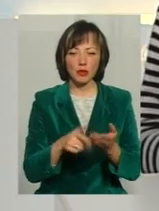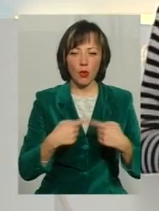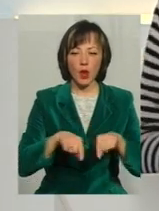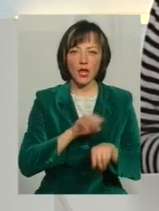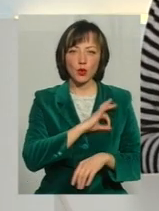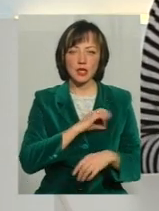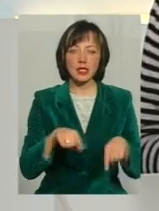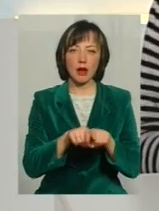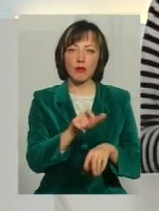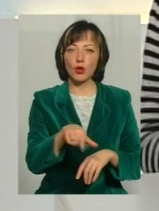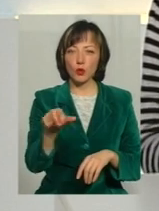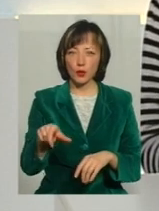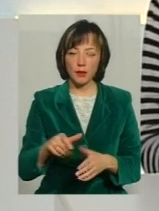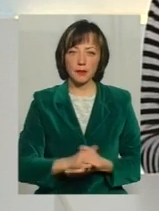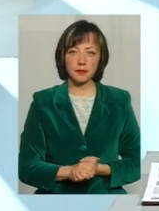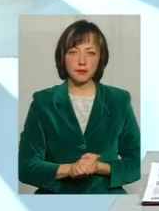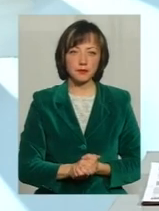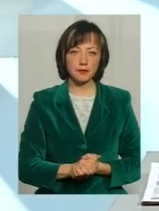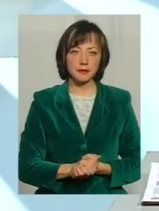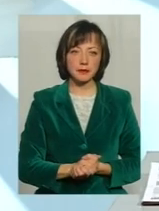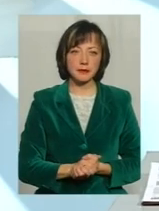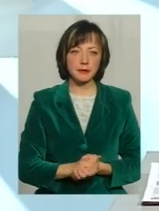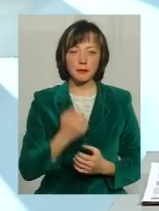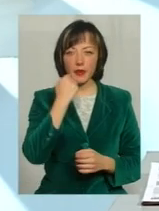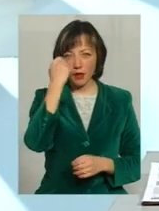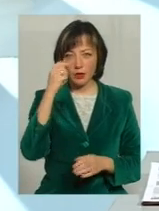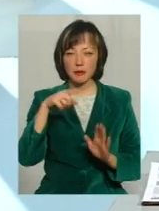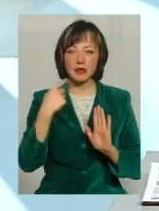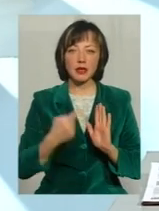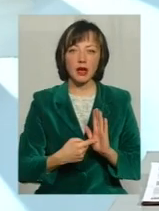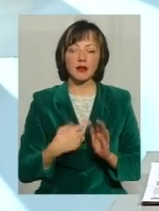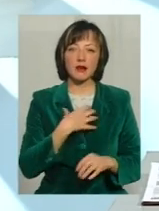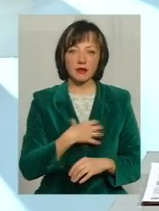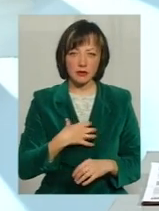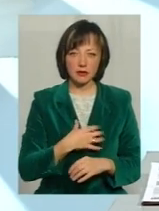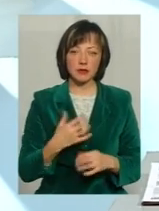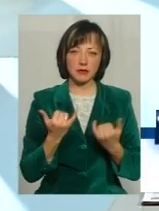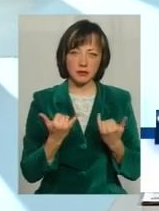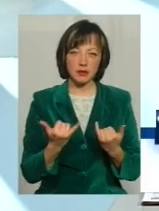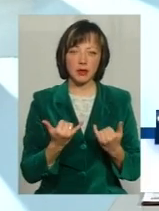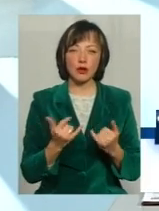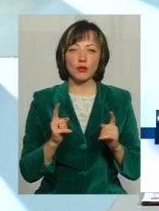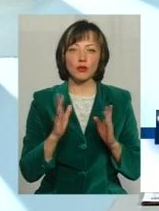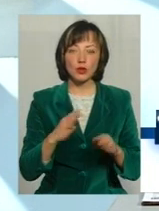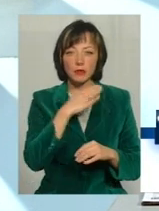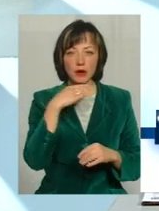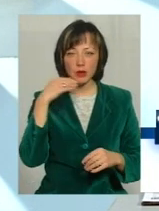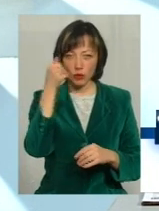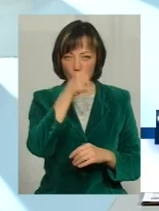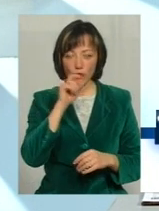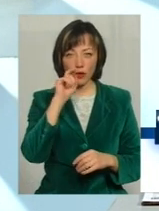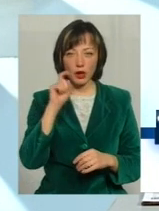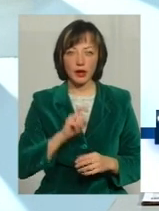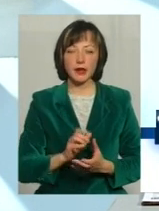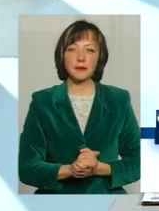юстиції таким людям, таким чоловікам? Боже, дякую за питання Питання актуальне, що буде не один рік, думаю, в Україні